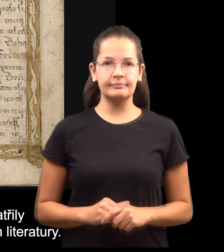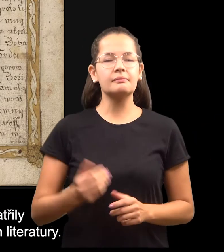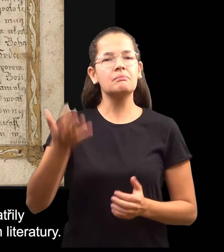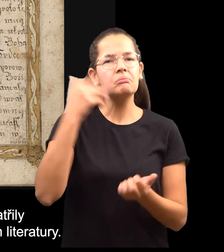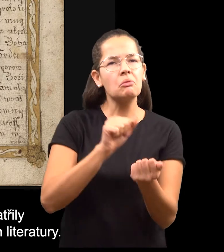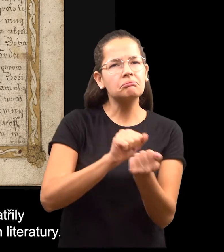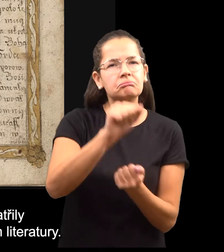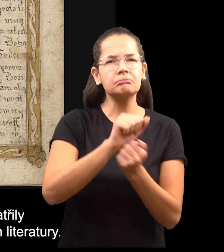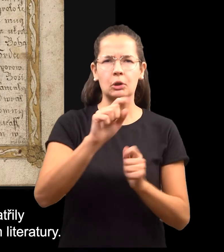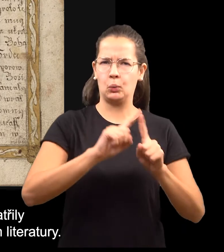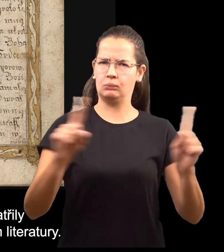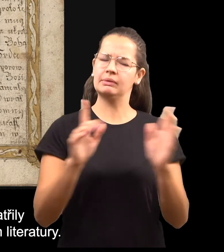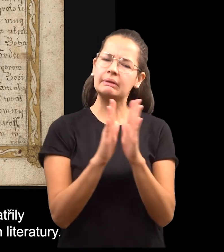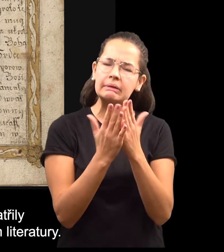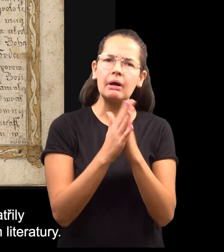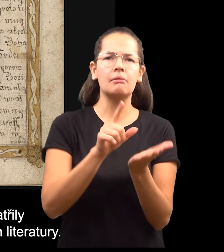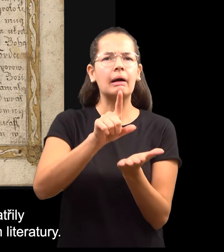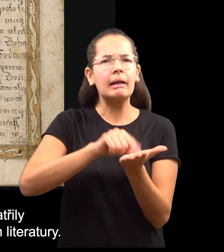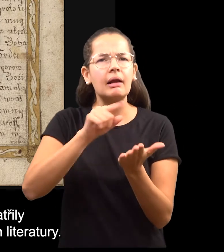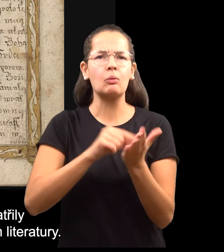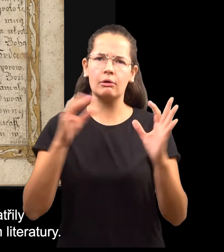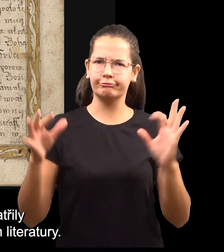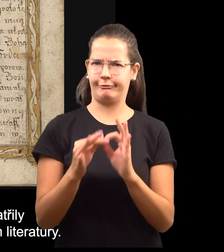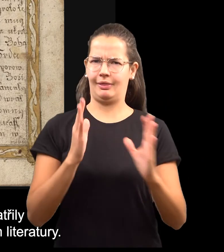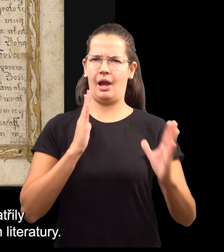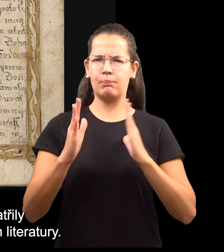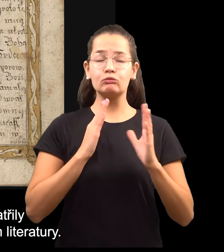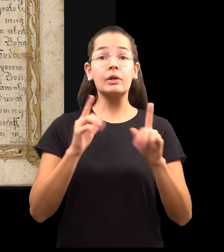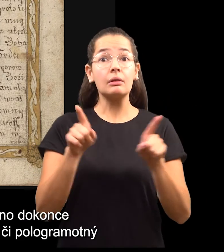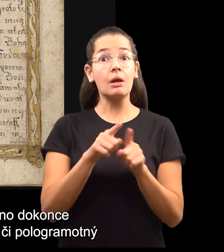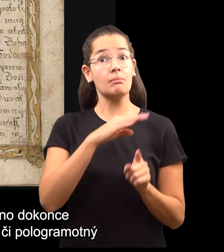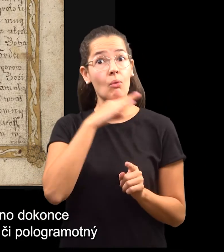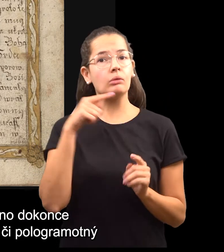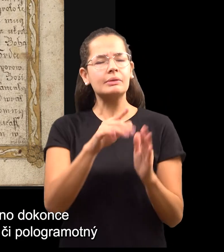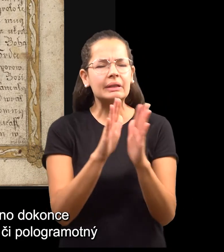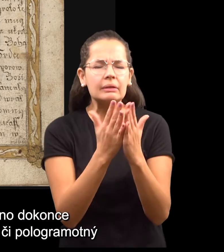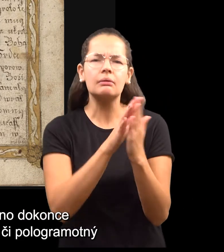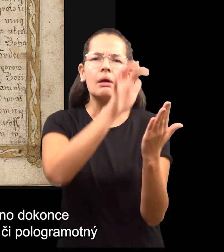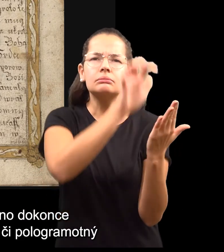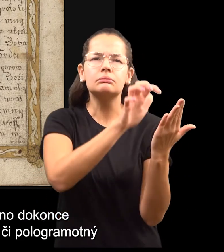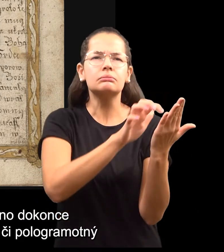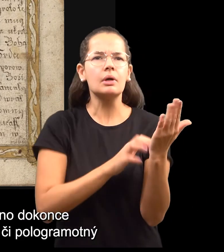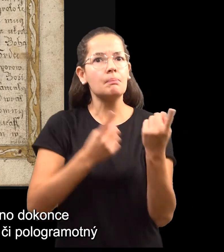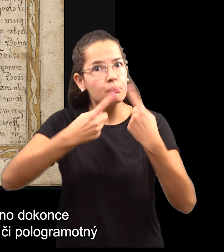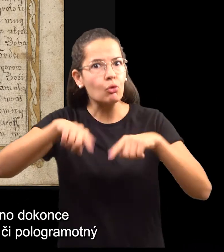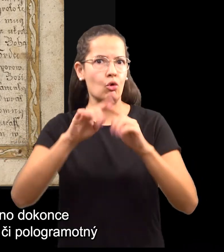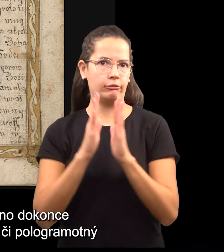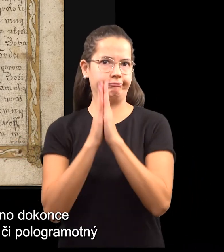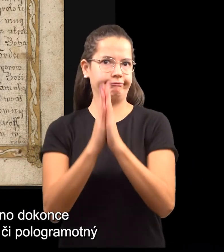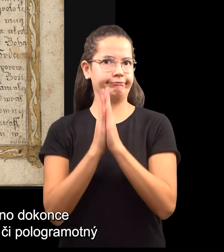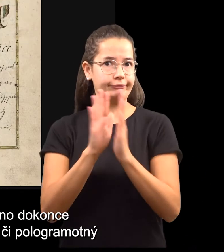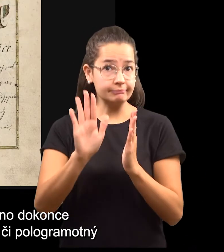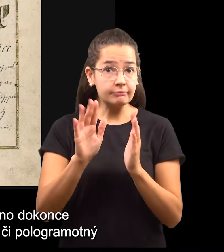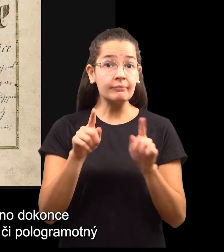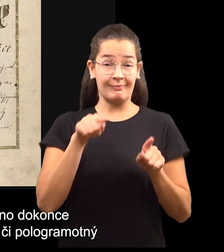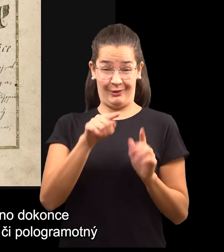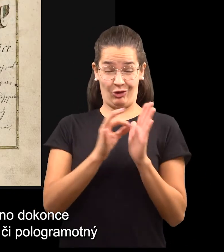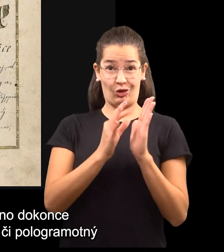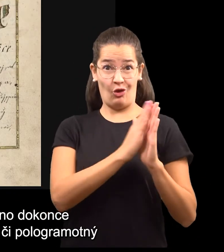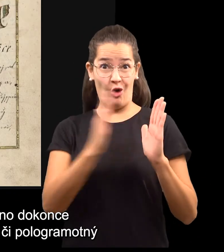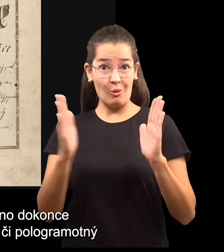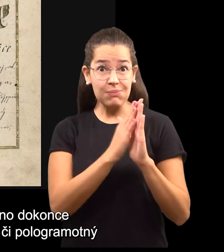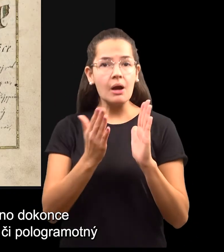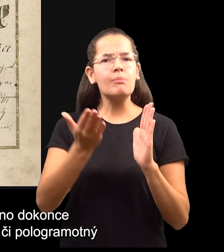Modlitevní knížky patřily k nejrozšířenějším druhům literatury. Jejich užití nebylo podmíněno dokonce ani schopností